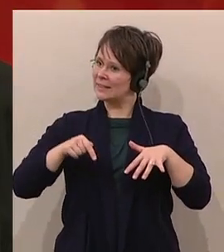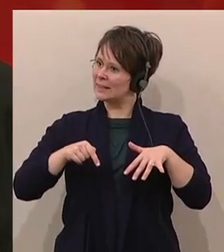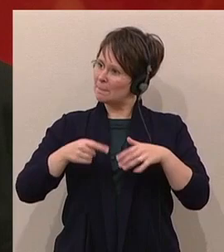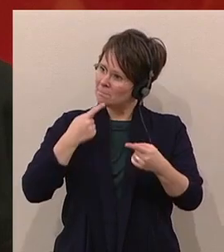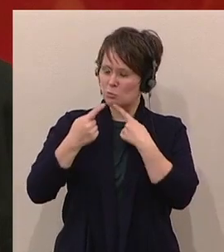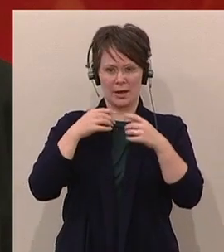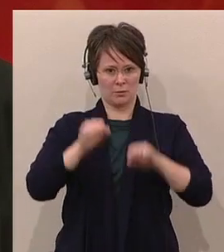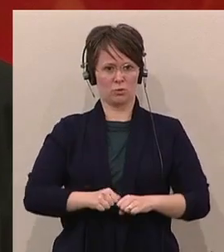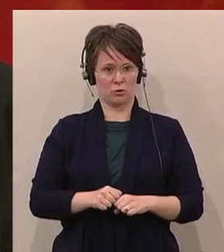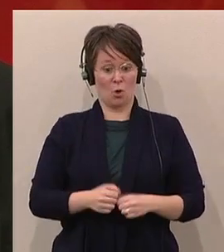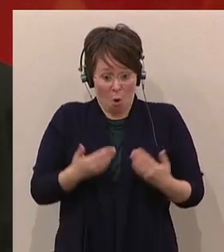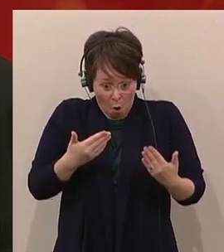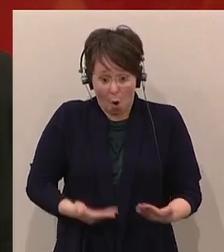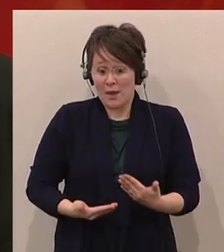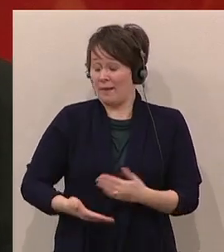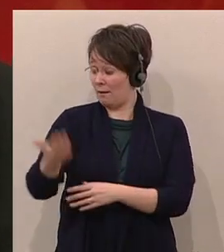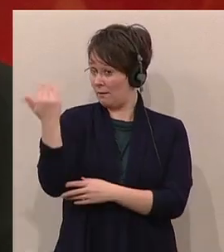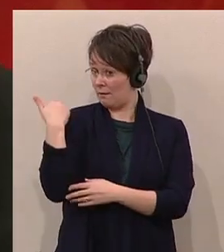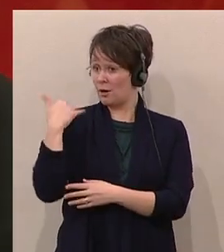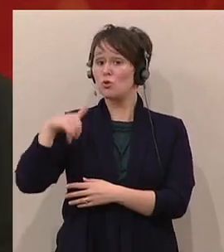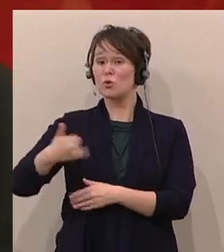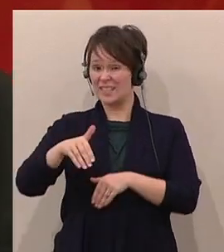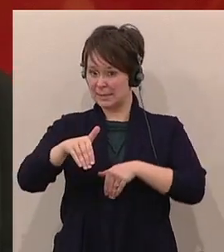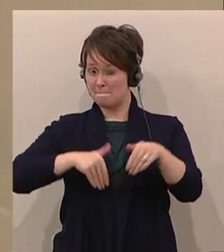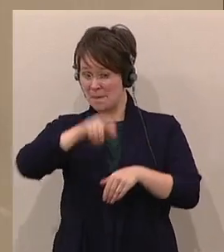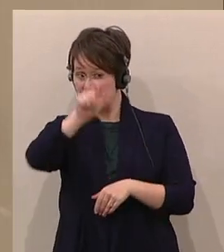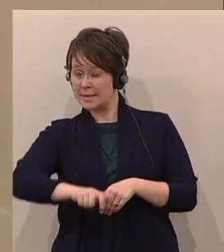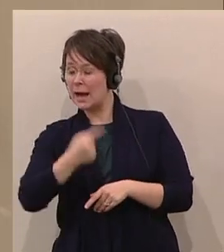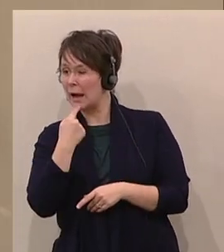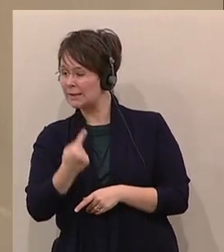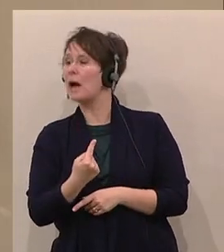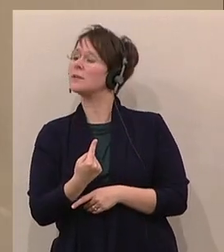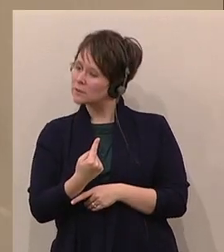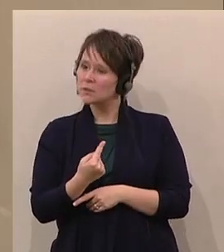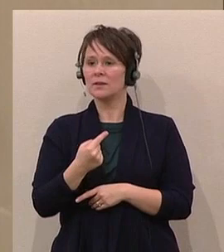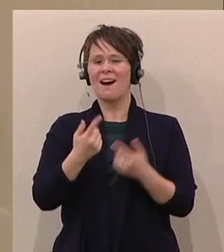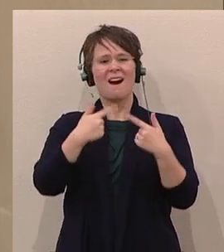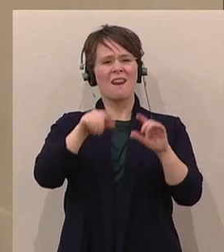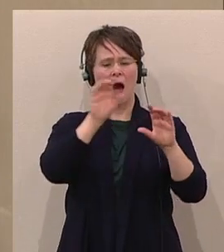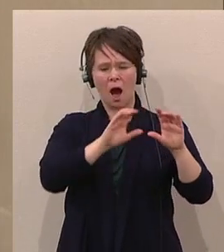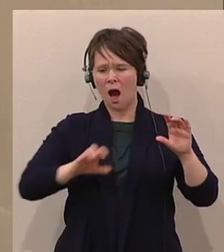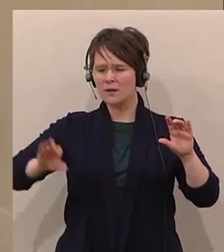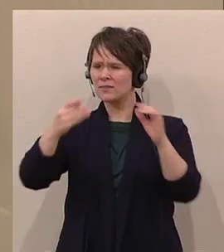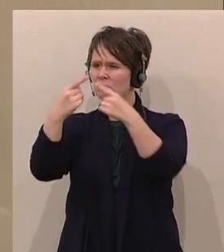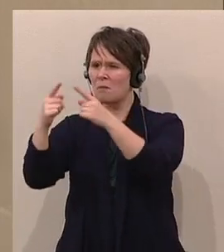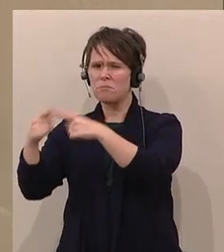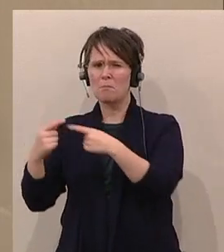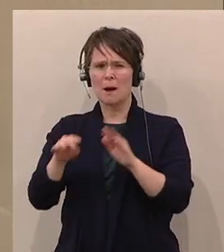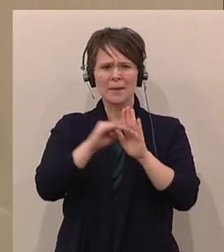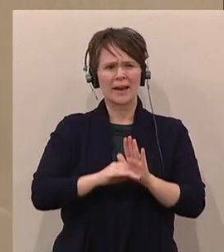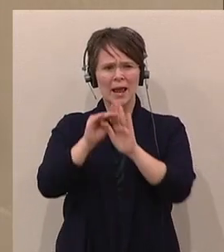was der Justizminister heute angesprochen hat, dass es eben unterschiedliche Länderregelungen gibt, unterschiedliche Ansätze,